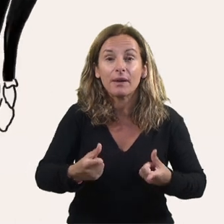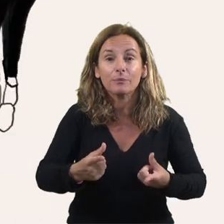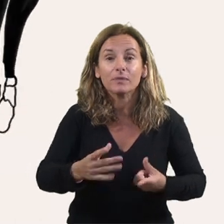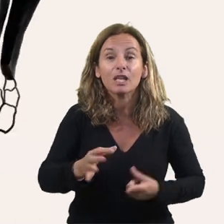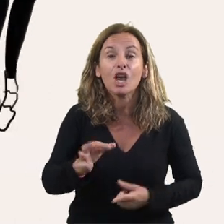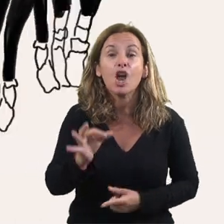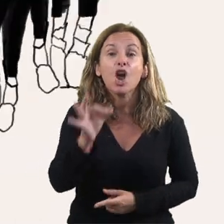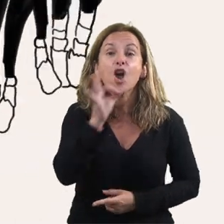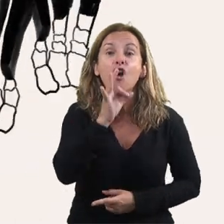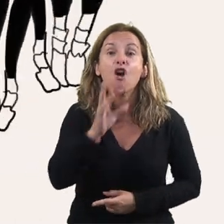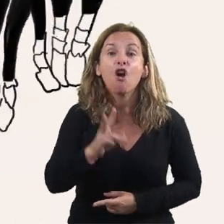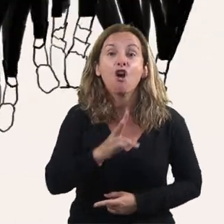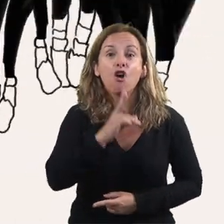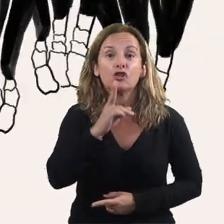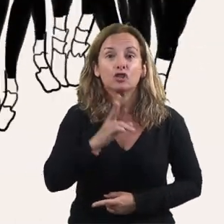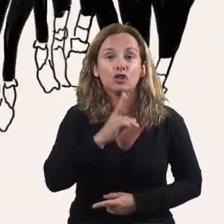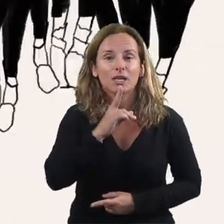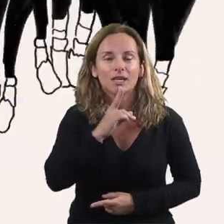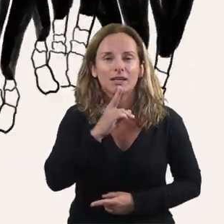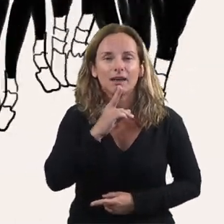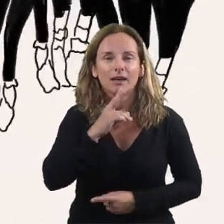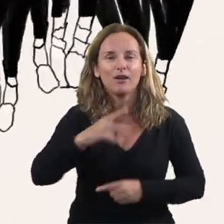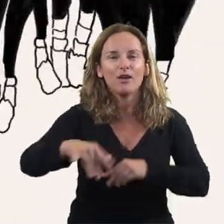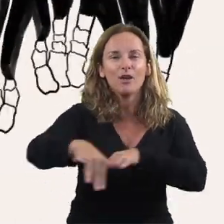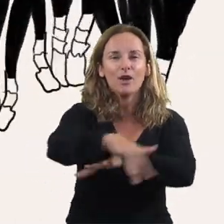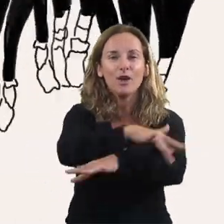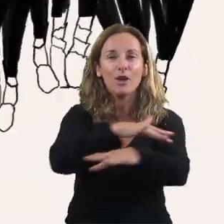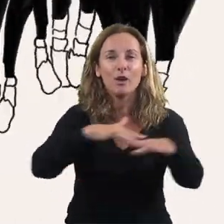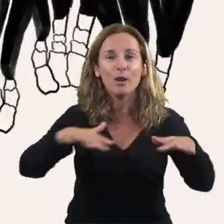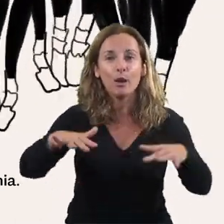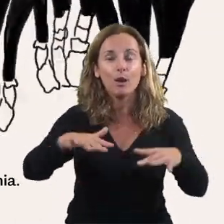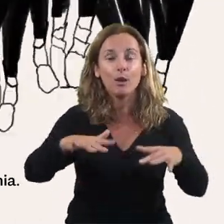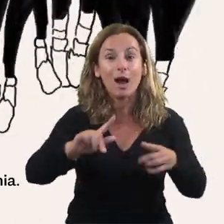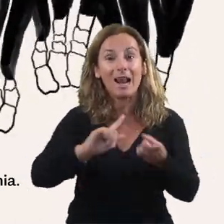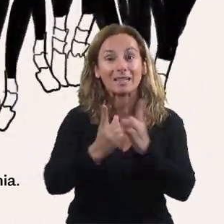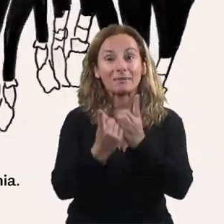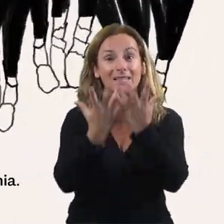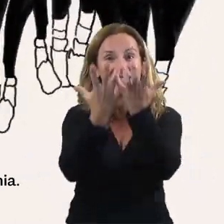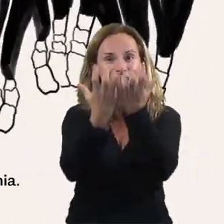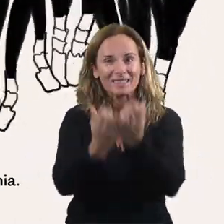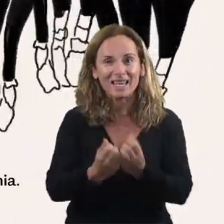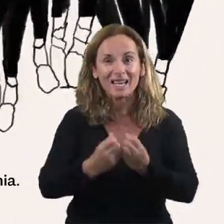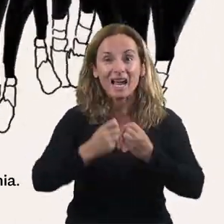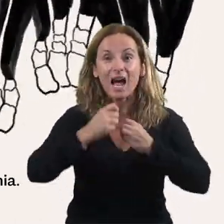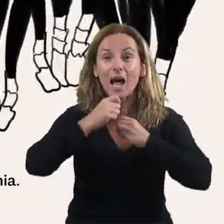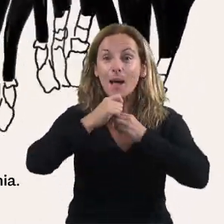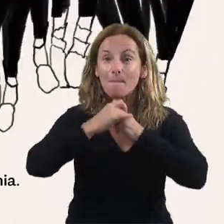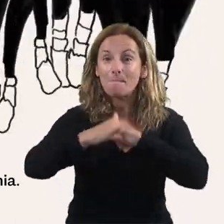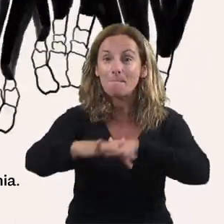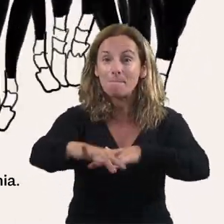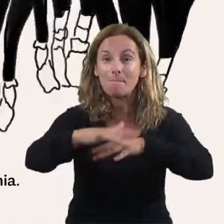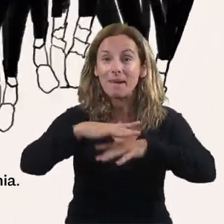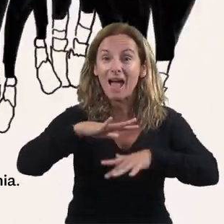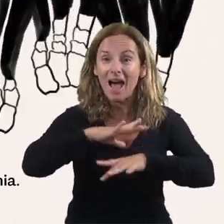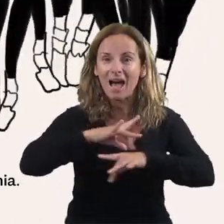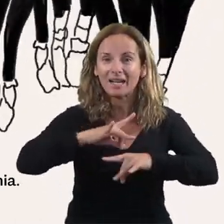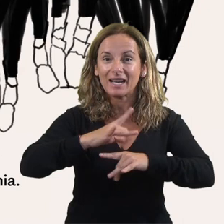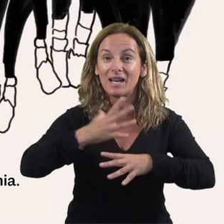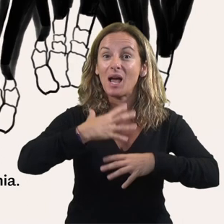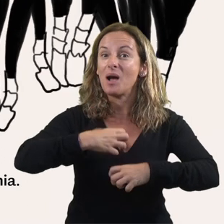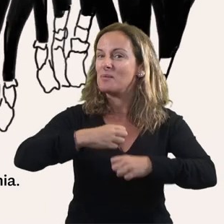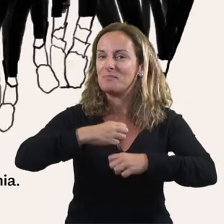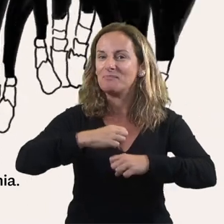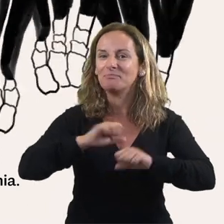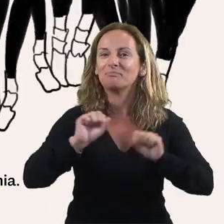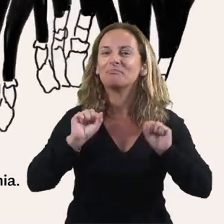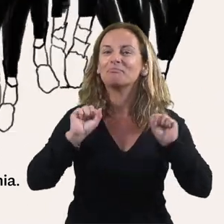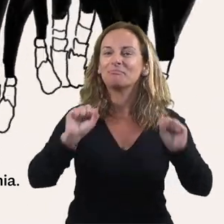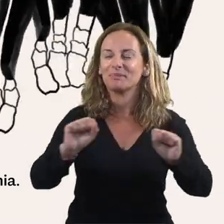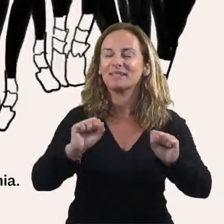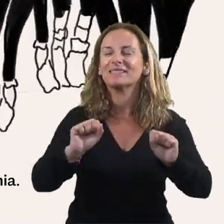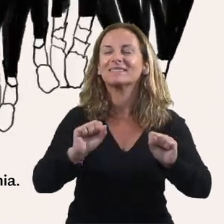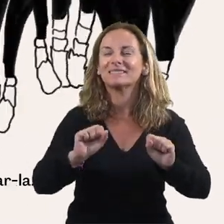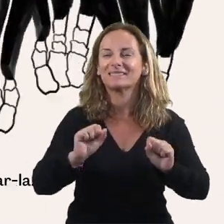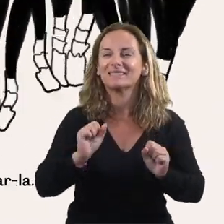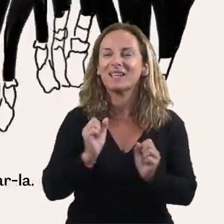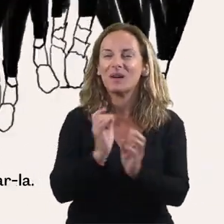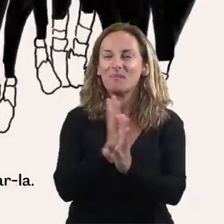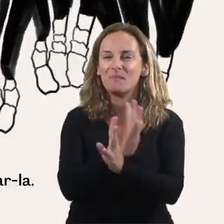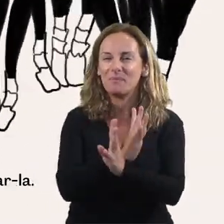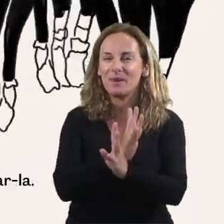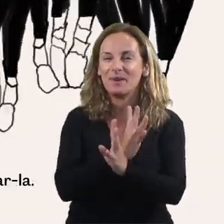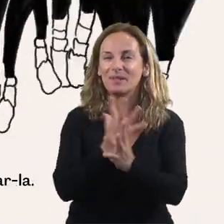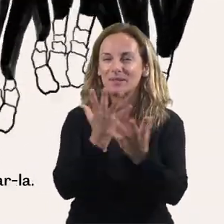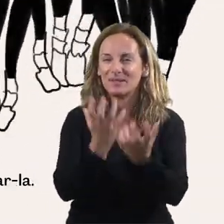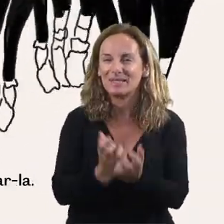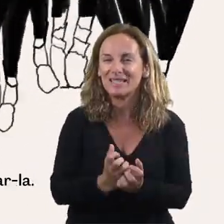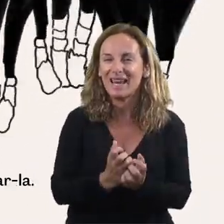la nostra mà i morta protegeix les platges de l'erosió. Amb el Decret 25 barra 2018 protegim la posidònia.